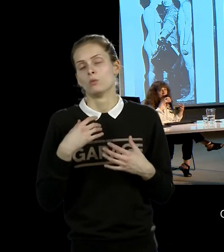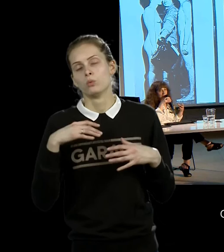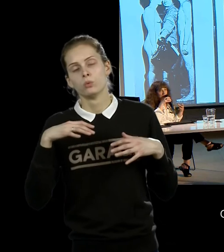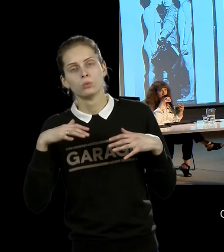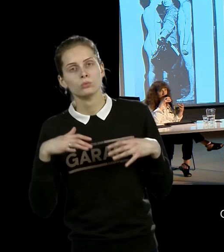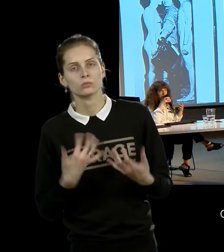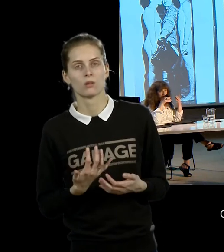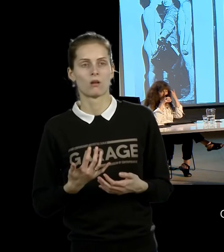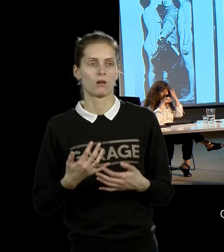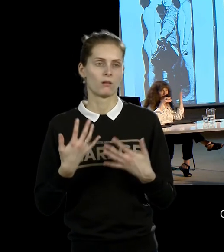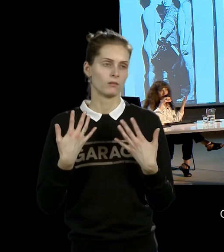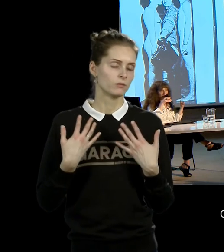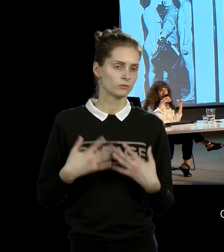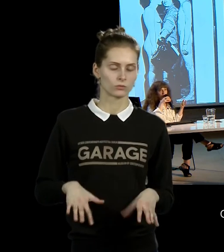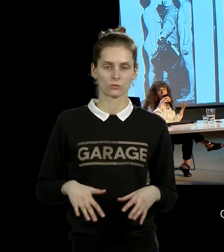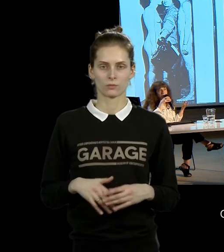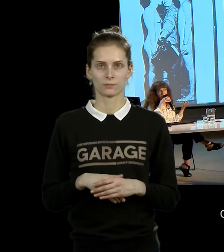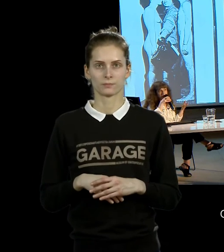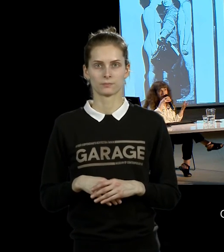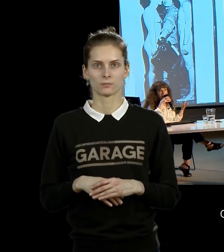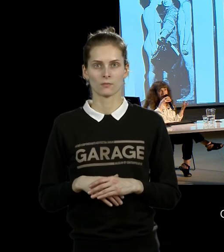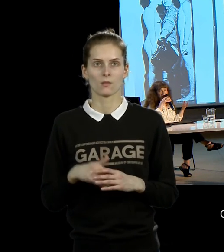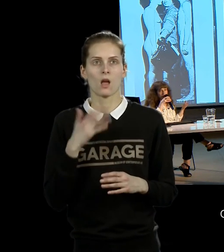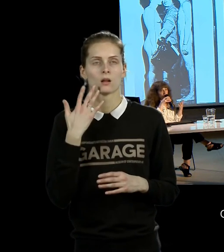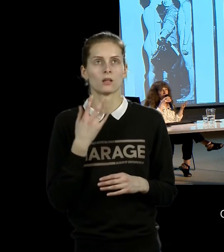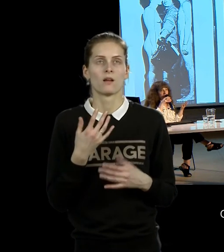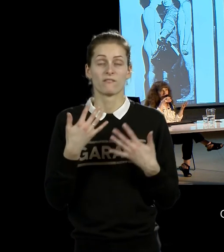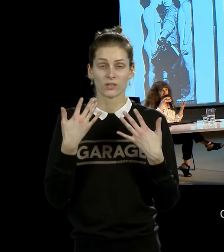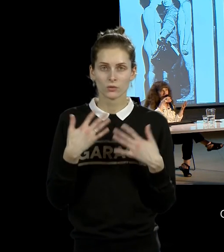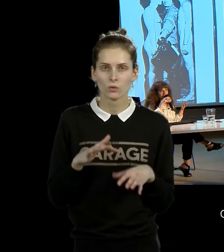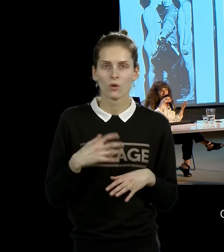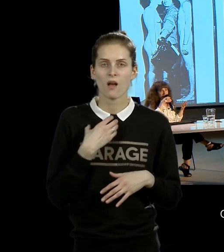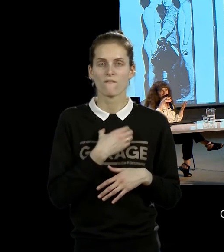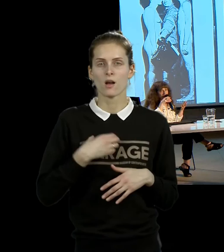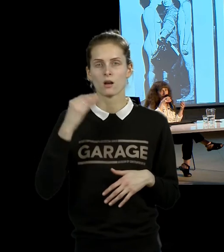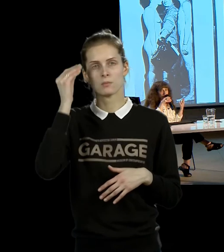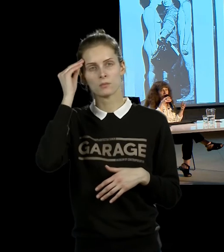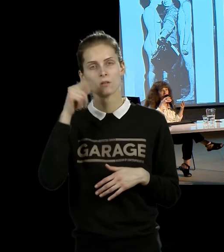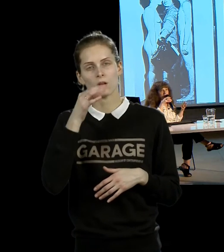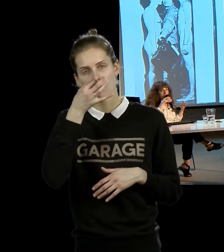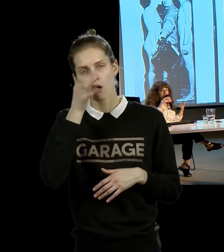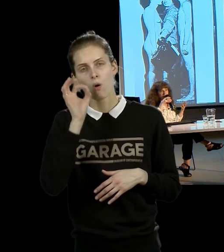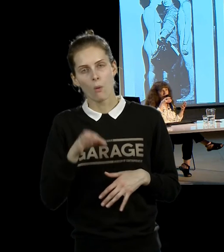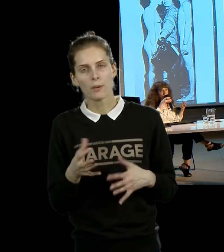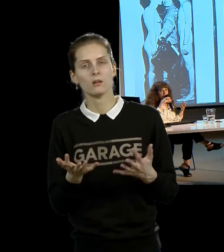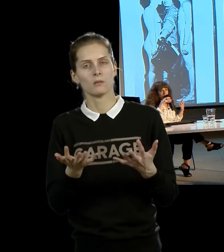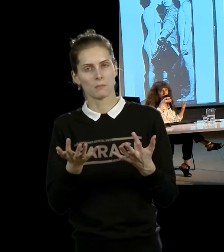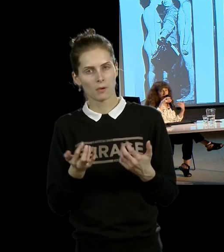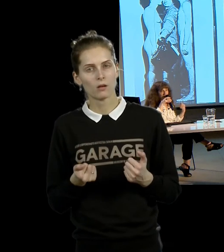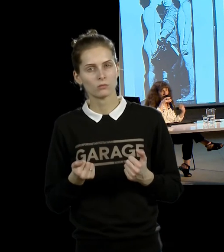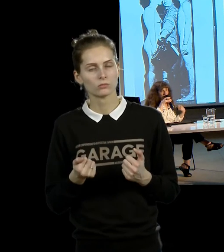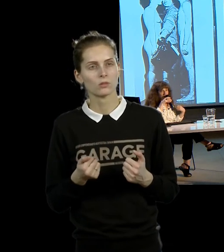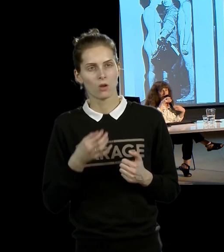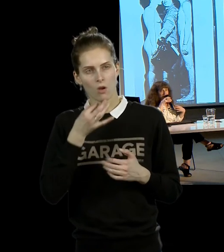делать с этим опытом, в котором ты оказался. Опытом достаточно дискомфорным,